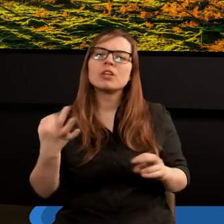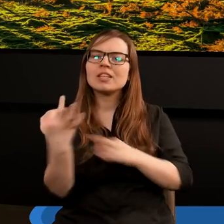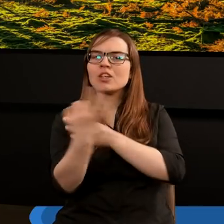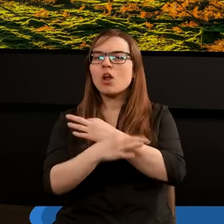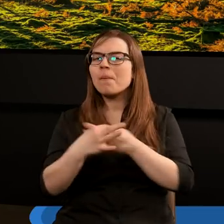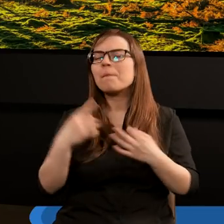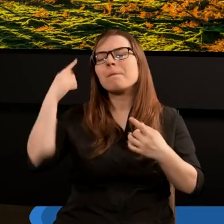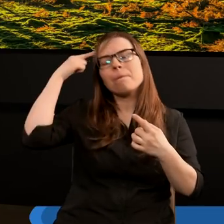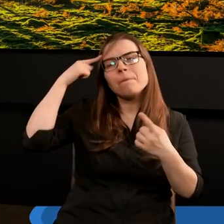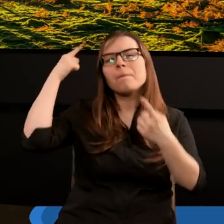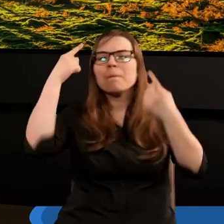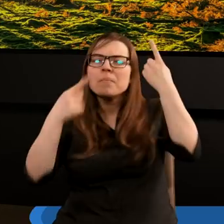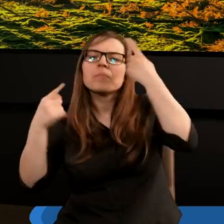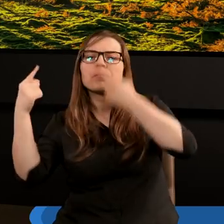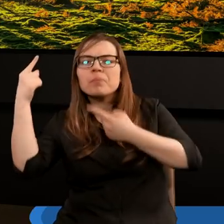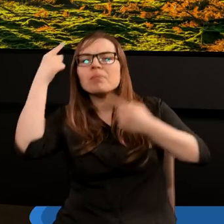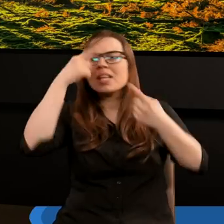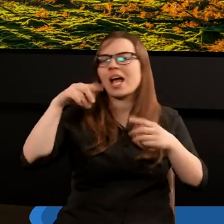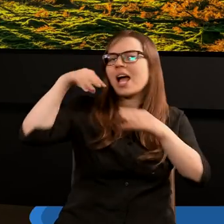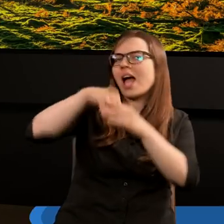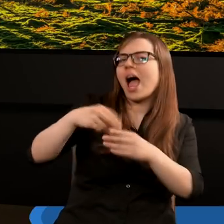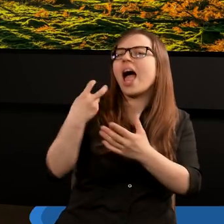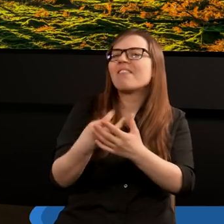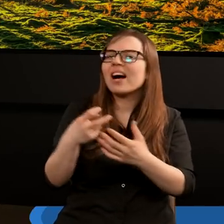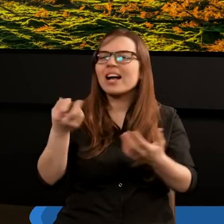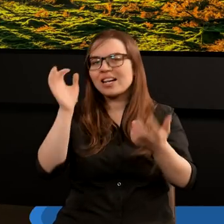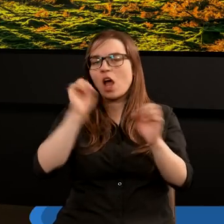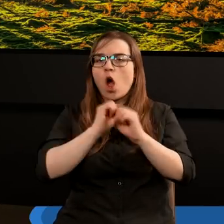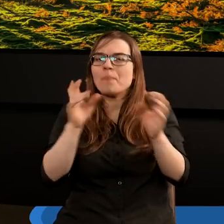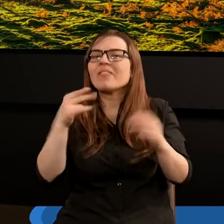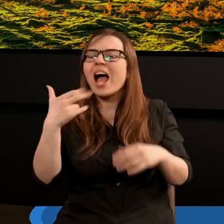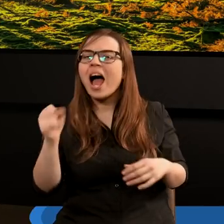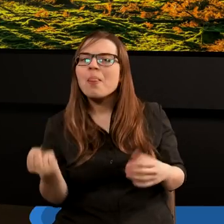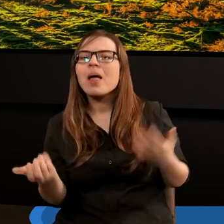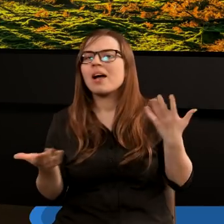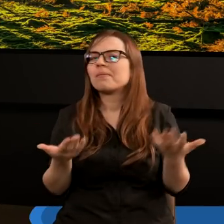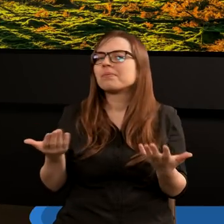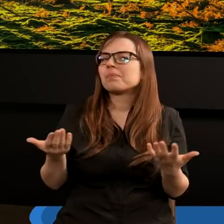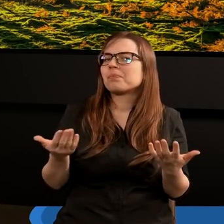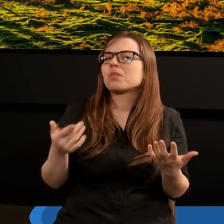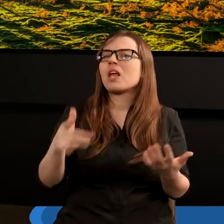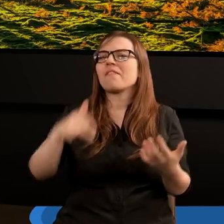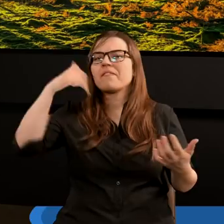studium, czy zastanawiamy się nad samą Ewangelią. Tutaj pojawi się u Księdza Apokalipsy zwrot Wieczna